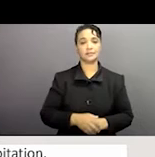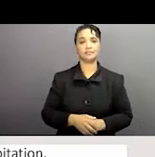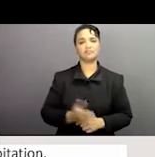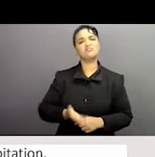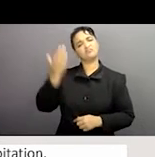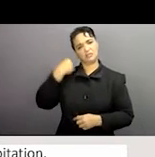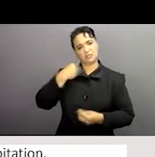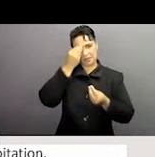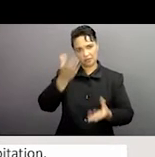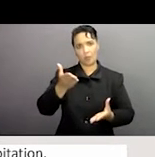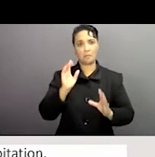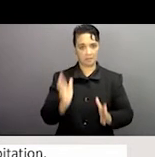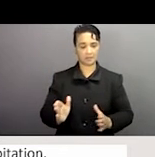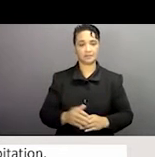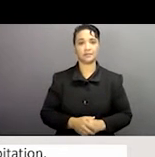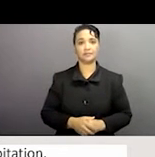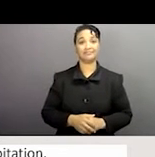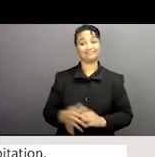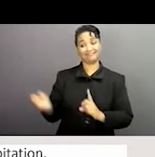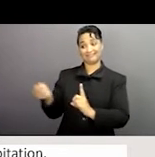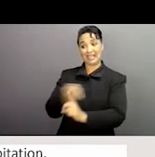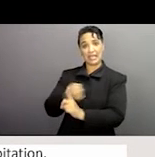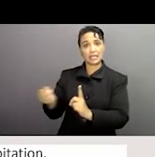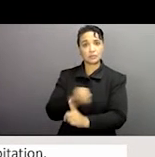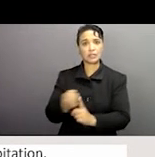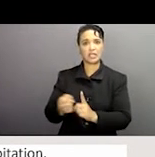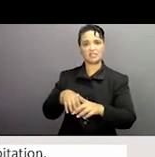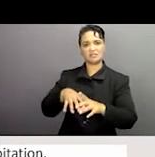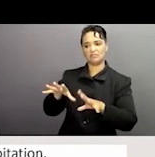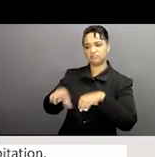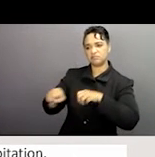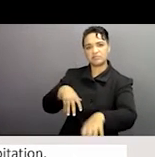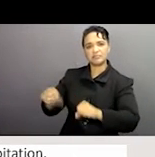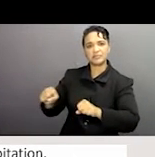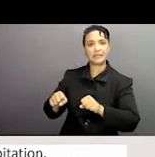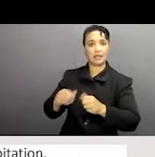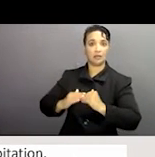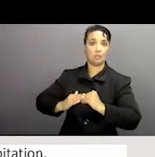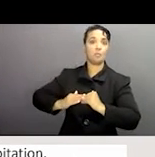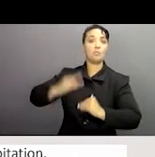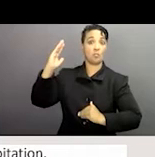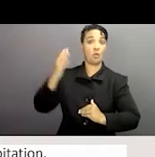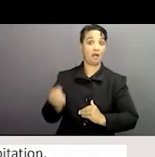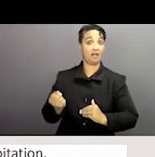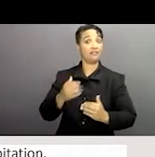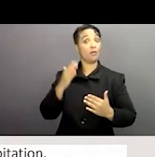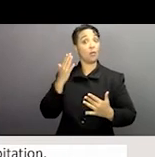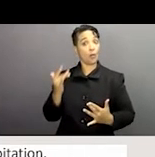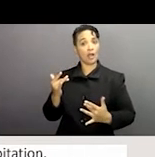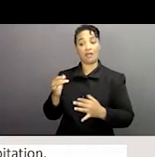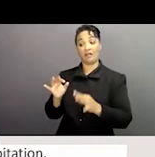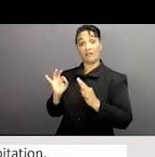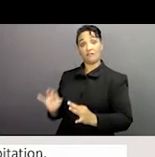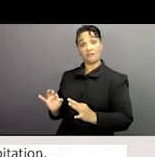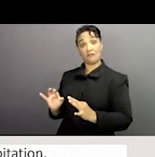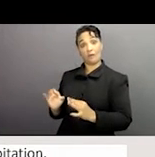internationales souligné tout à l'heure l'exploitation l'abus la précarité c'est en train d'augmenter